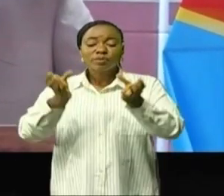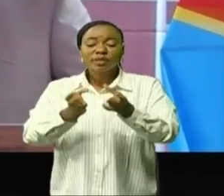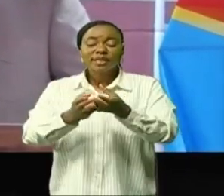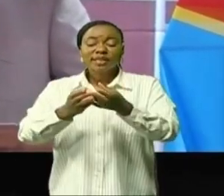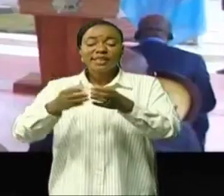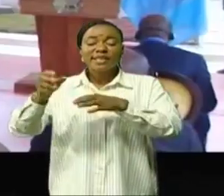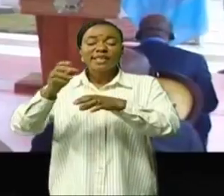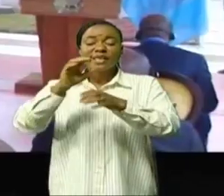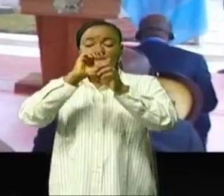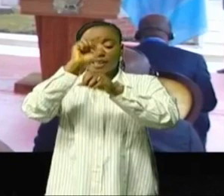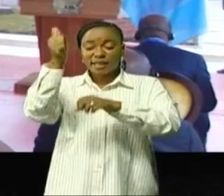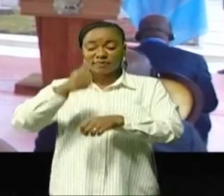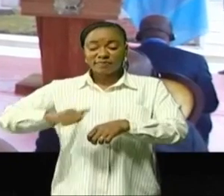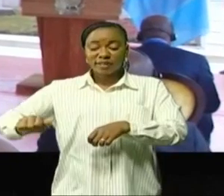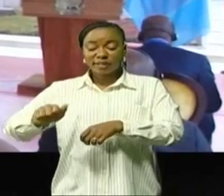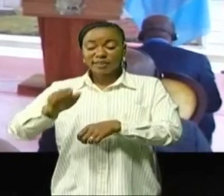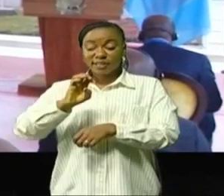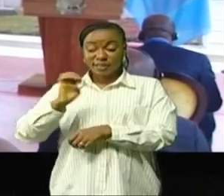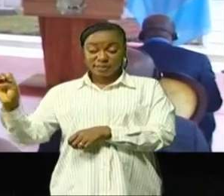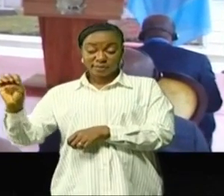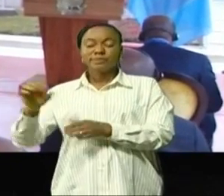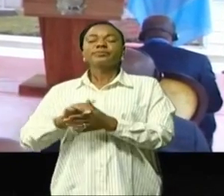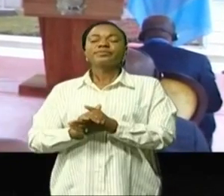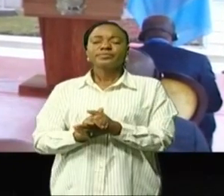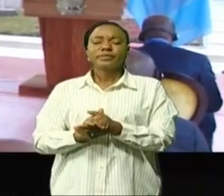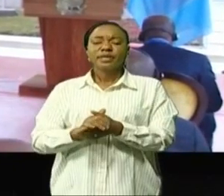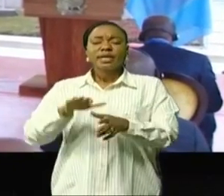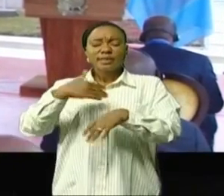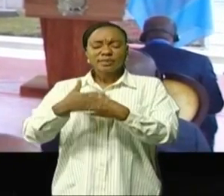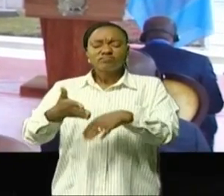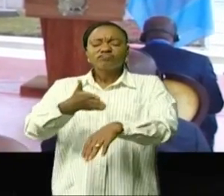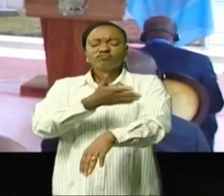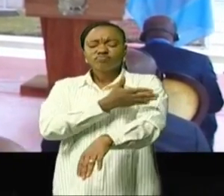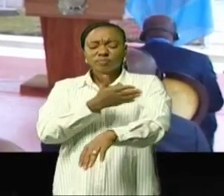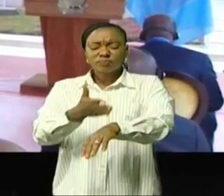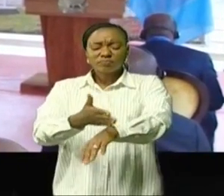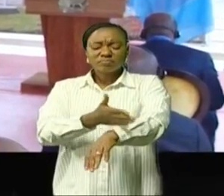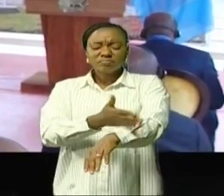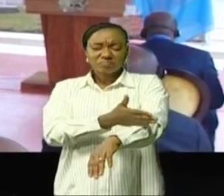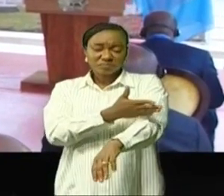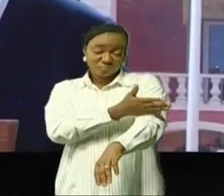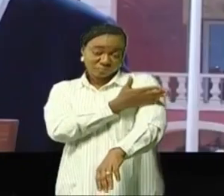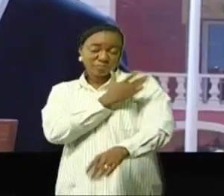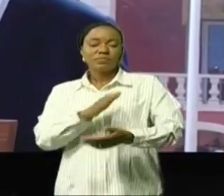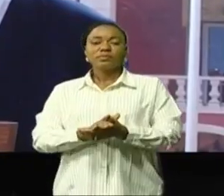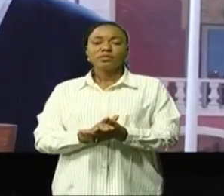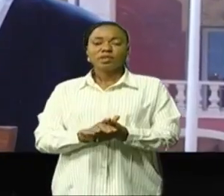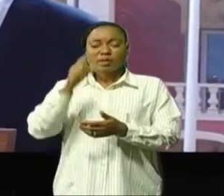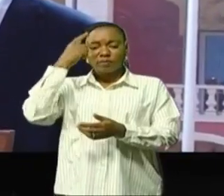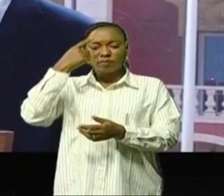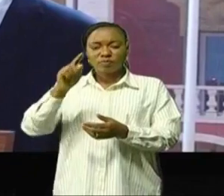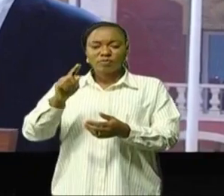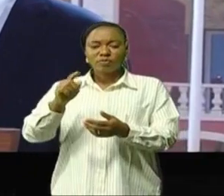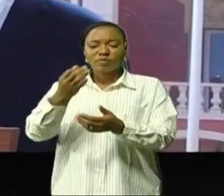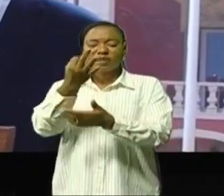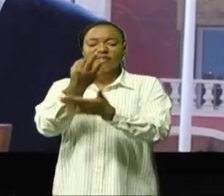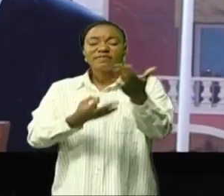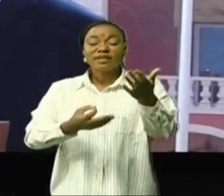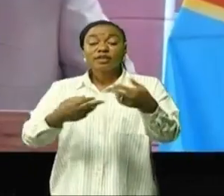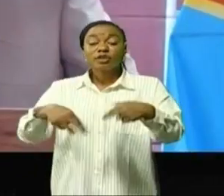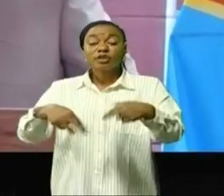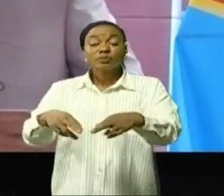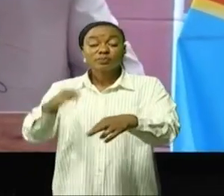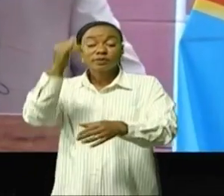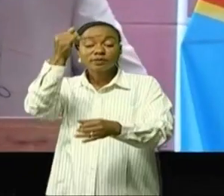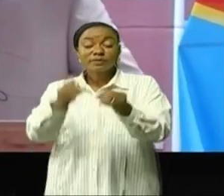de l'Est. Concrètement, cela se fera graduellement via l'application de la feuille de route qui permettra au